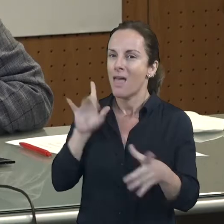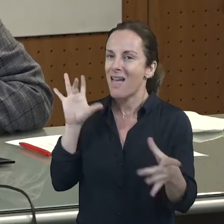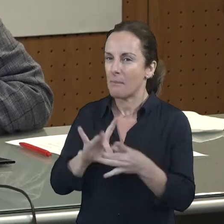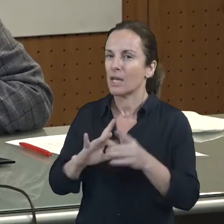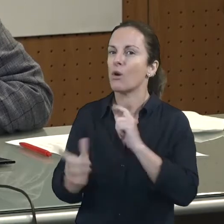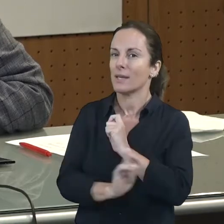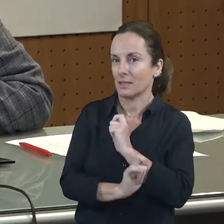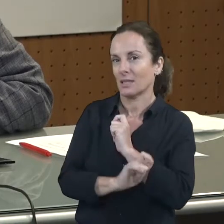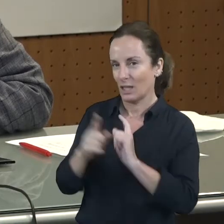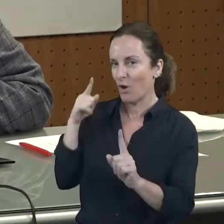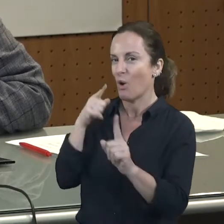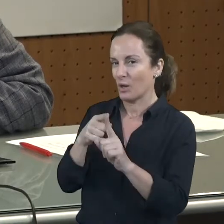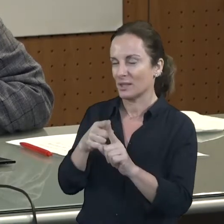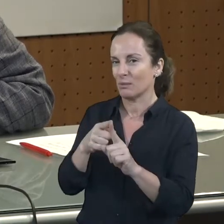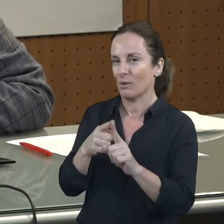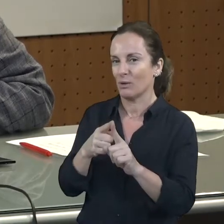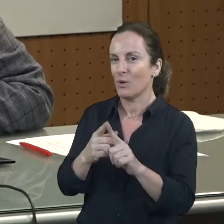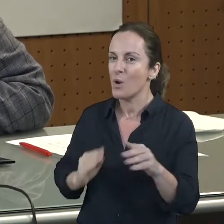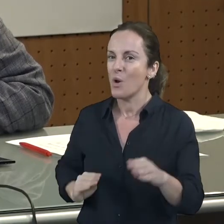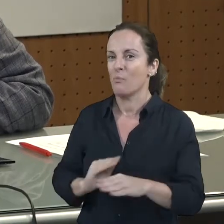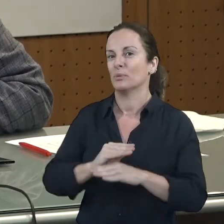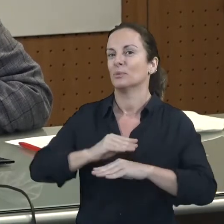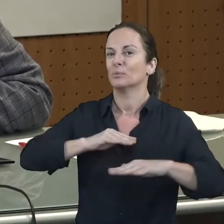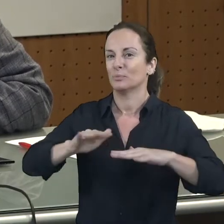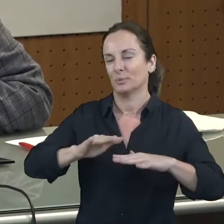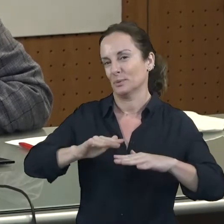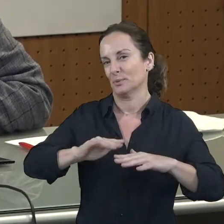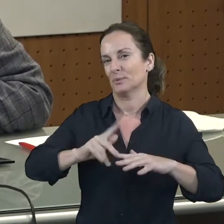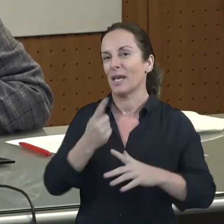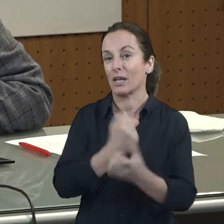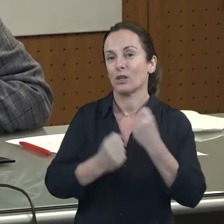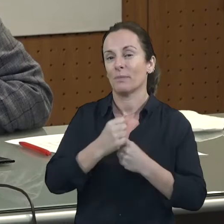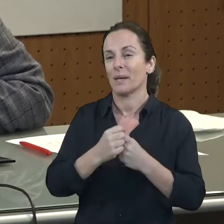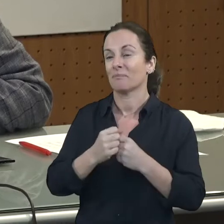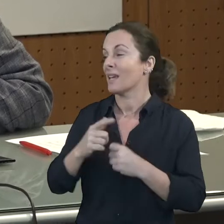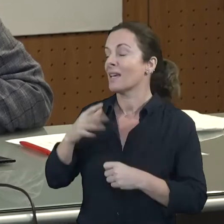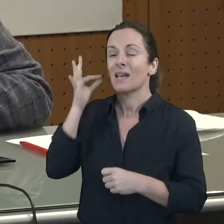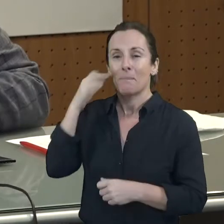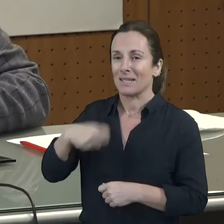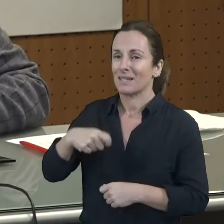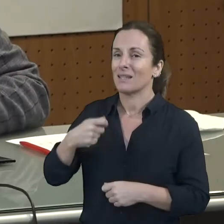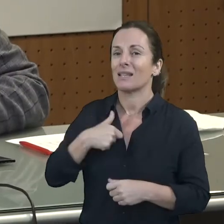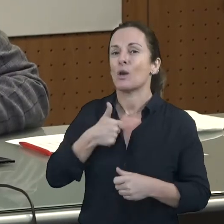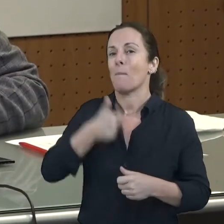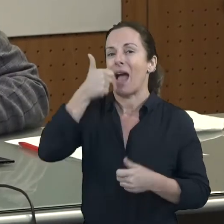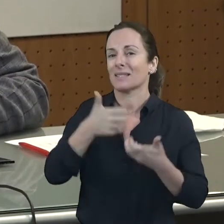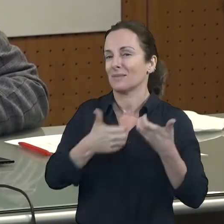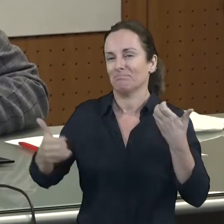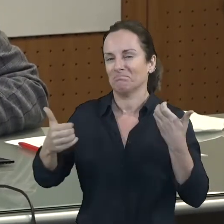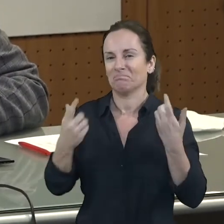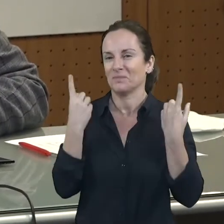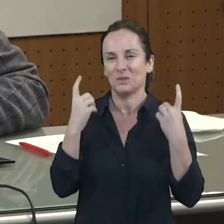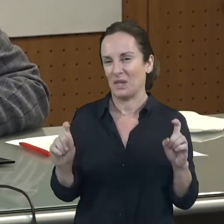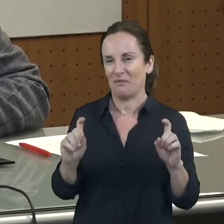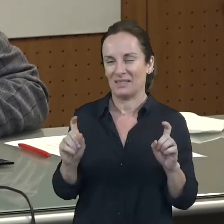no m'ho vull estendre més, presidenta, simplement mos passarem les escarpetes per signar aquest